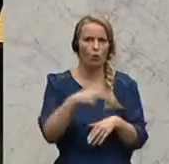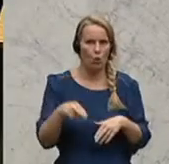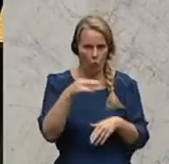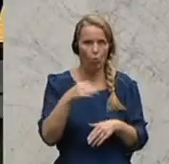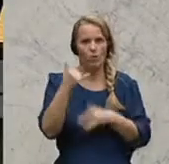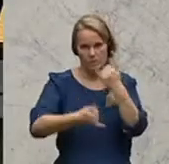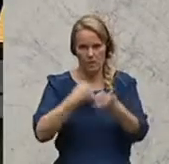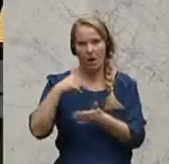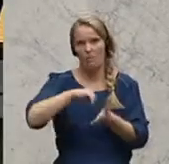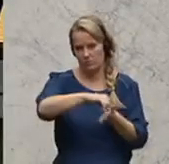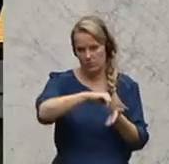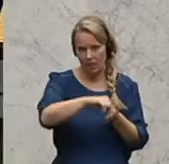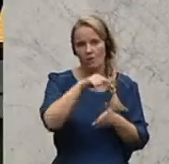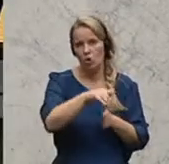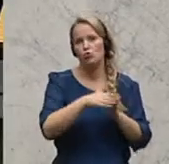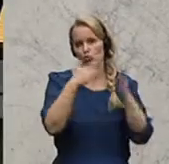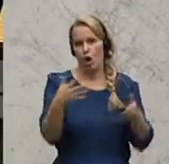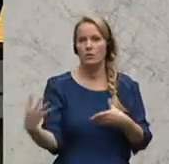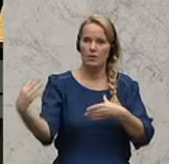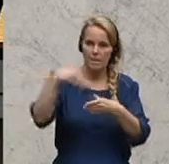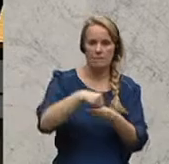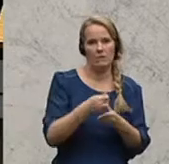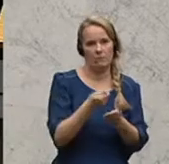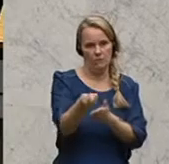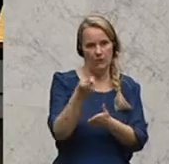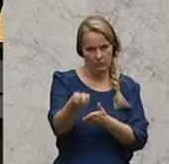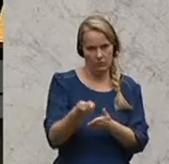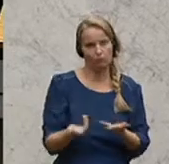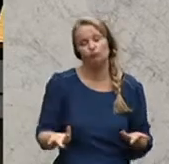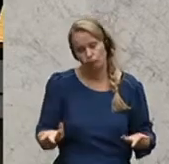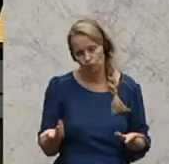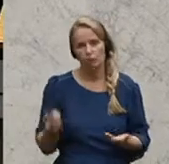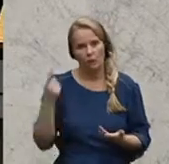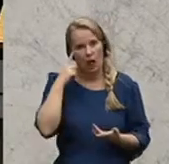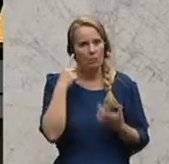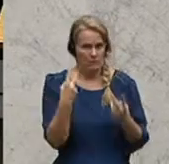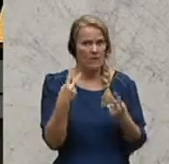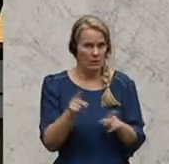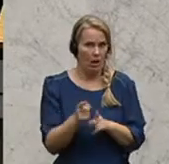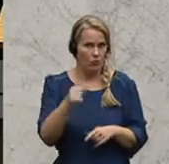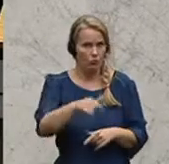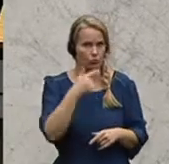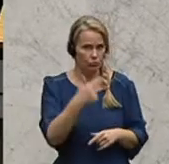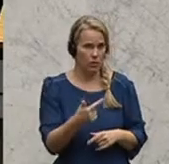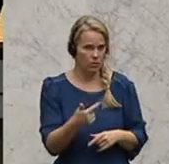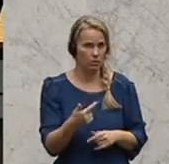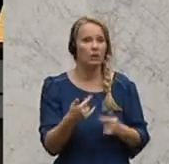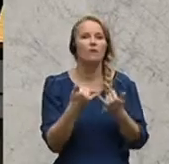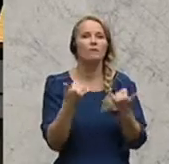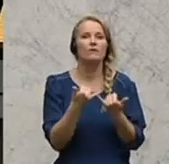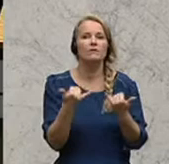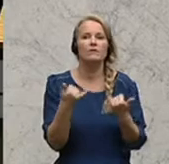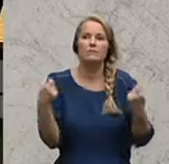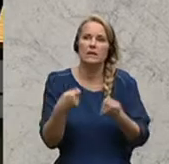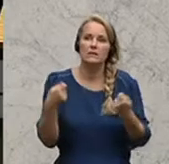Jahr zahlen, um diesen Schaden mitzufinanzieren. Und das halte ich auch ganz, ganz wichtig, immer zu sagen, quasi, wie finanzieren wir